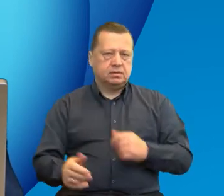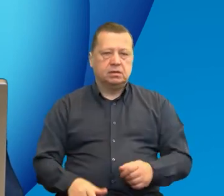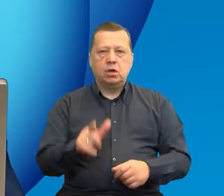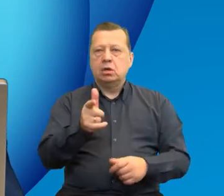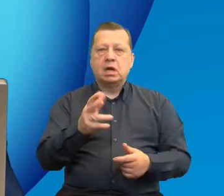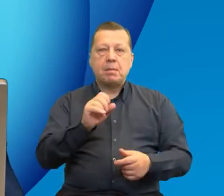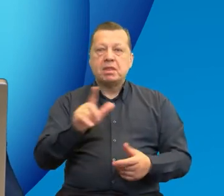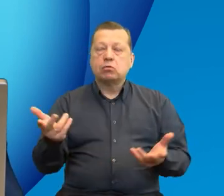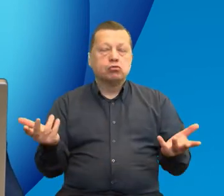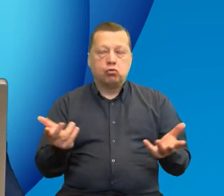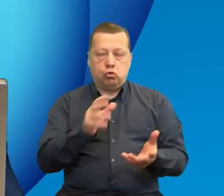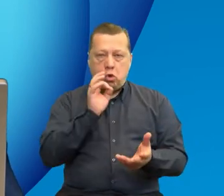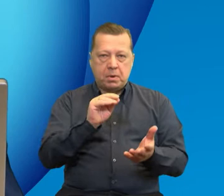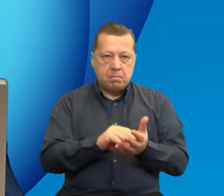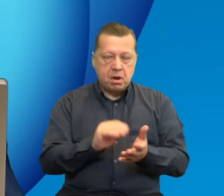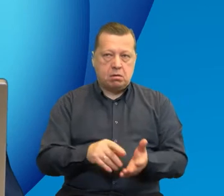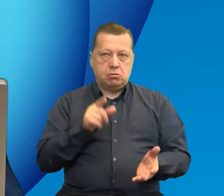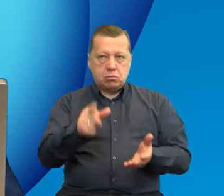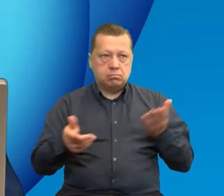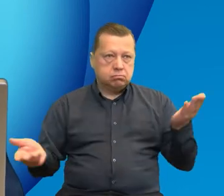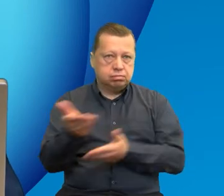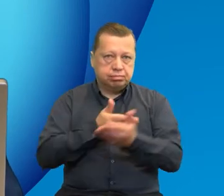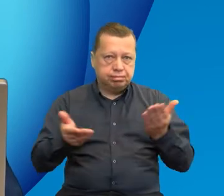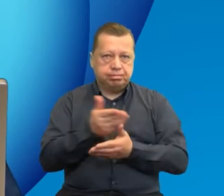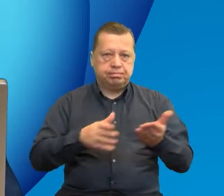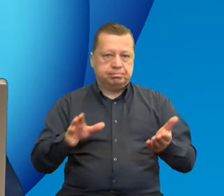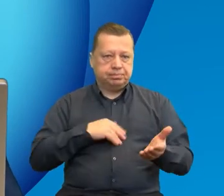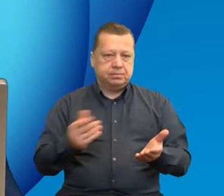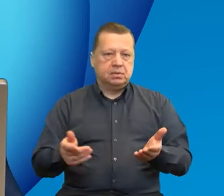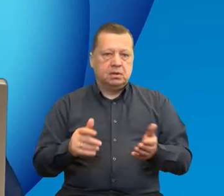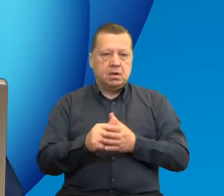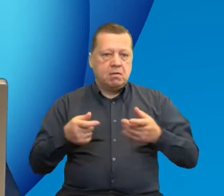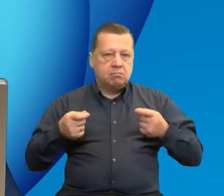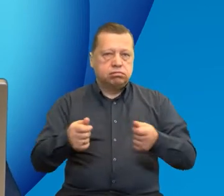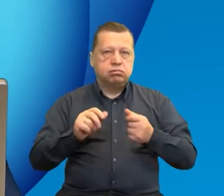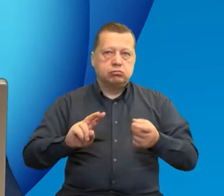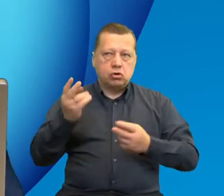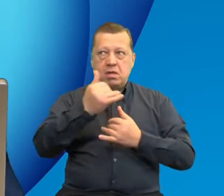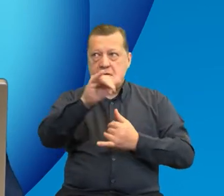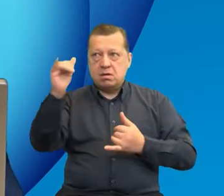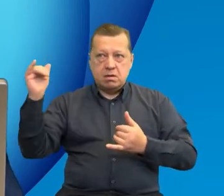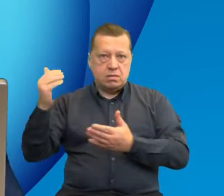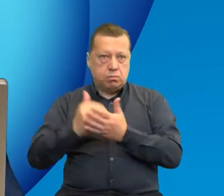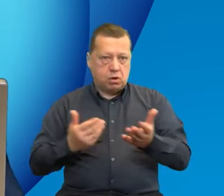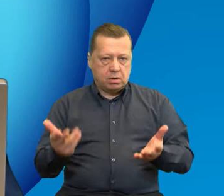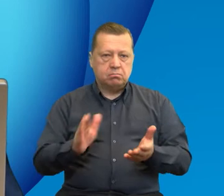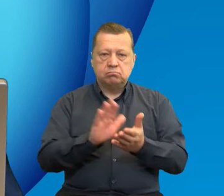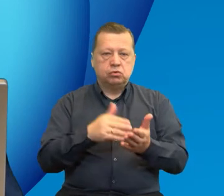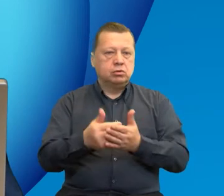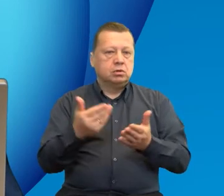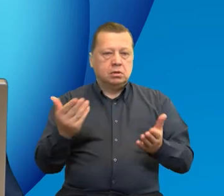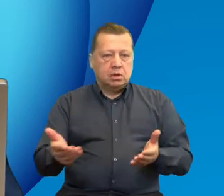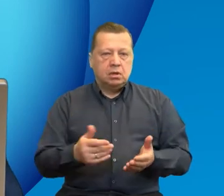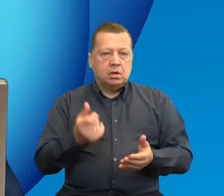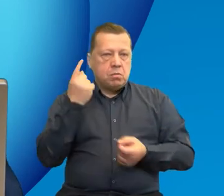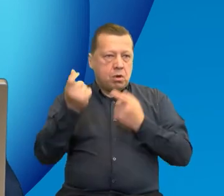dobre praktyki. Czymś, czym można się dzielić i można również finansować z innych źródeł. Przykładowe właśnie